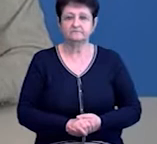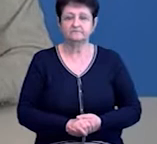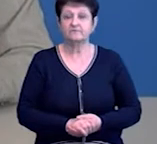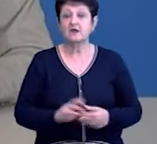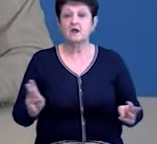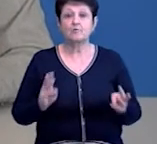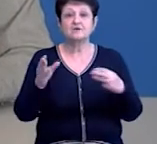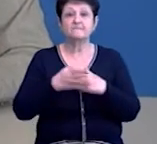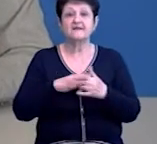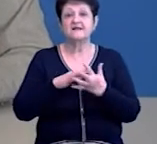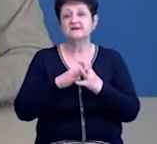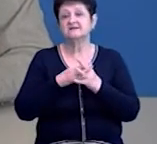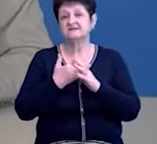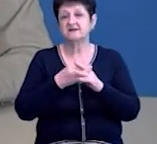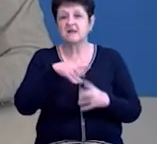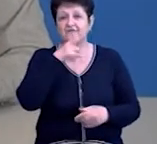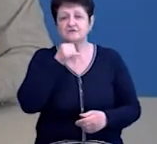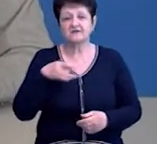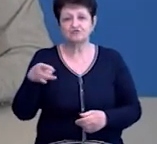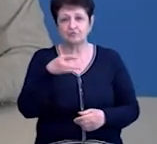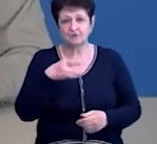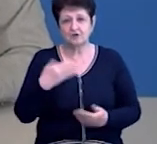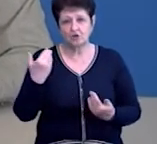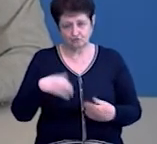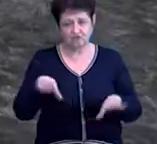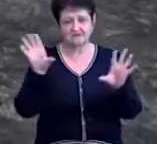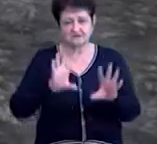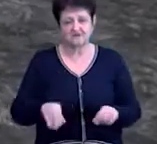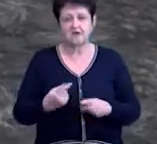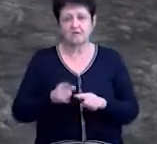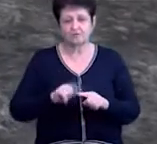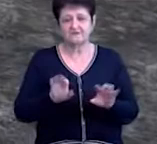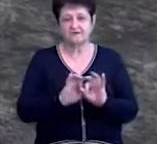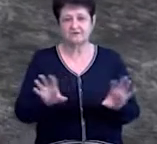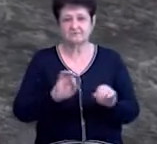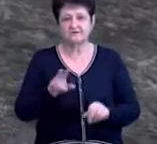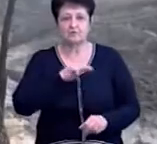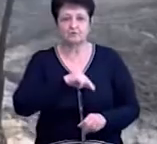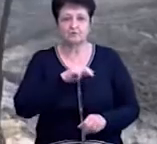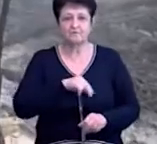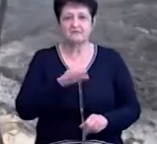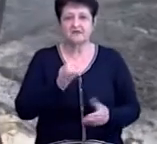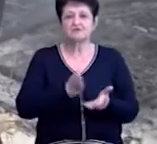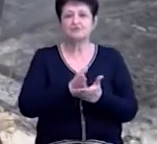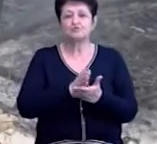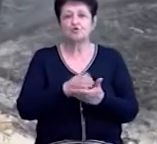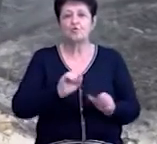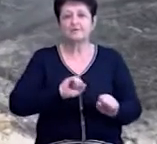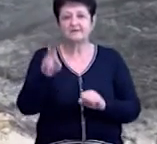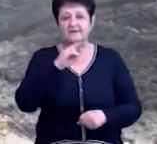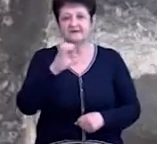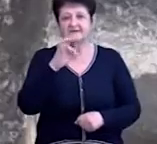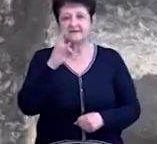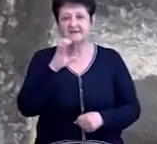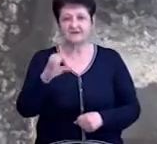Пожежу біля села Сорокушичі Козелецького району загасила. Про це Суспільному розповів співробітник прес-служби управління ДСНС в області